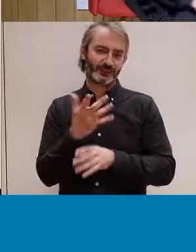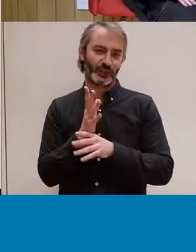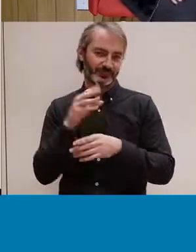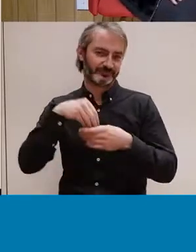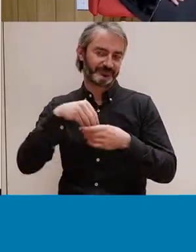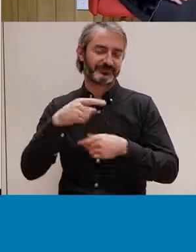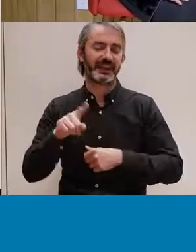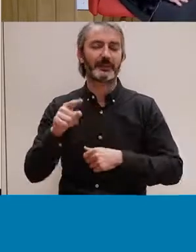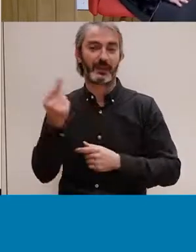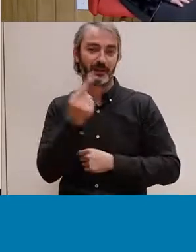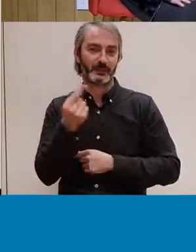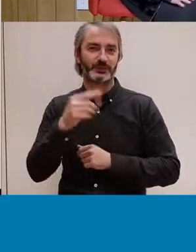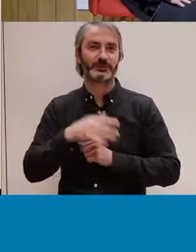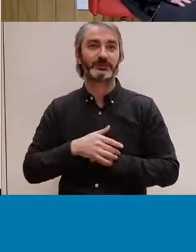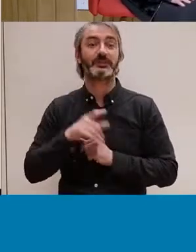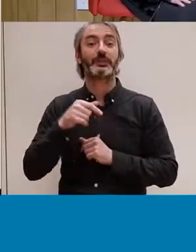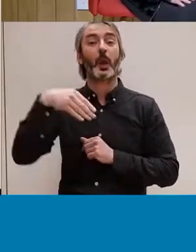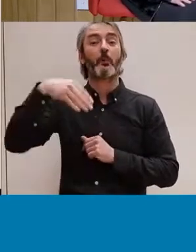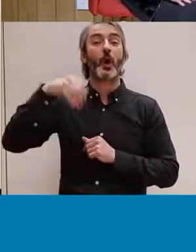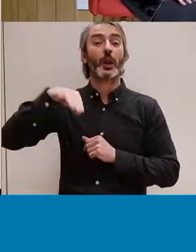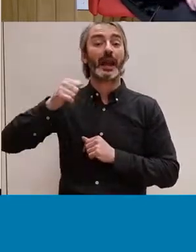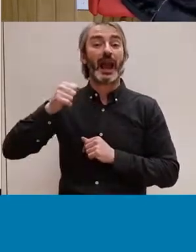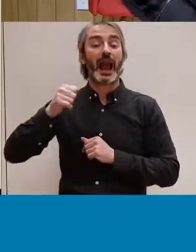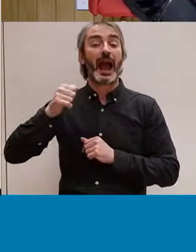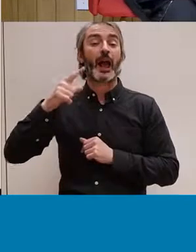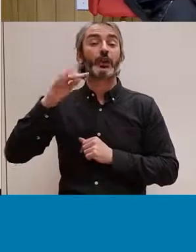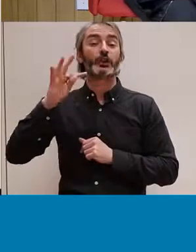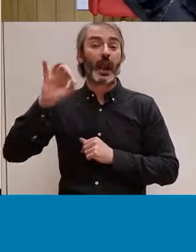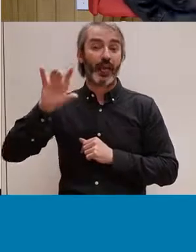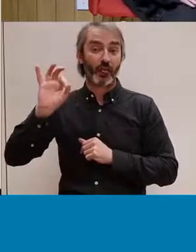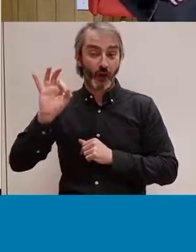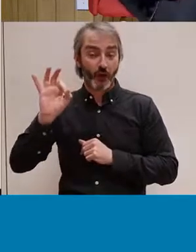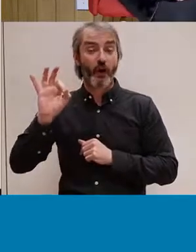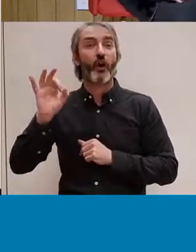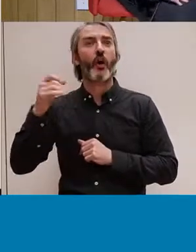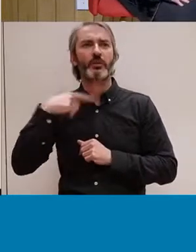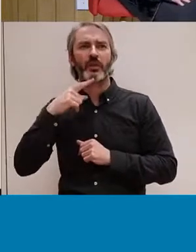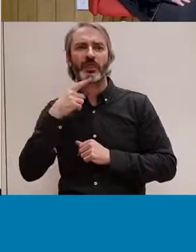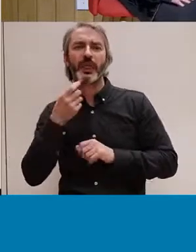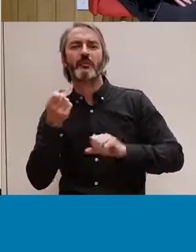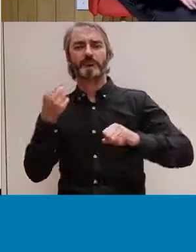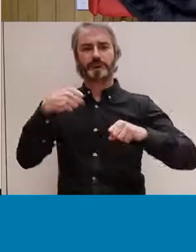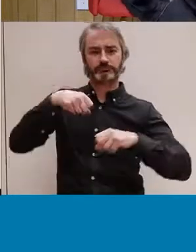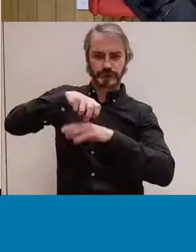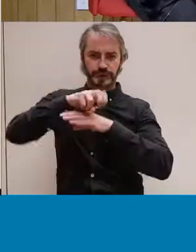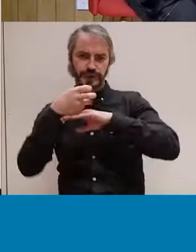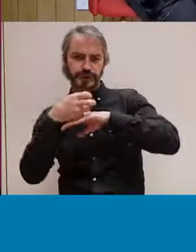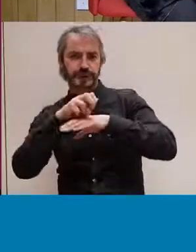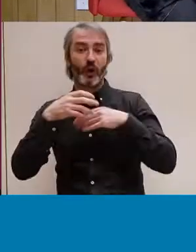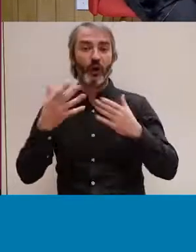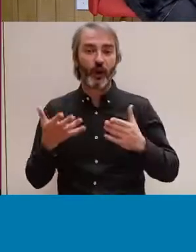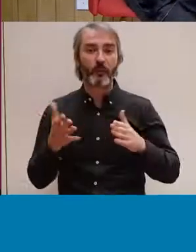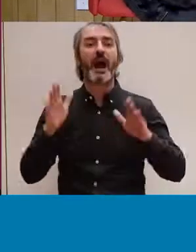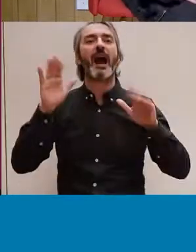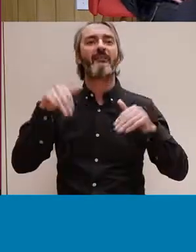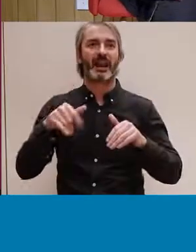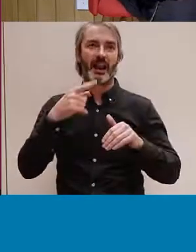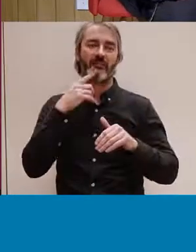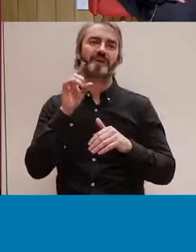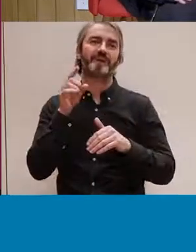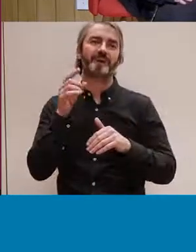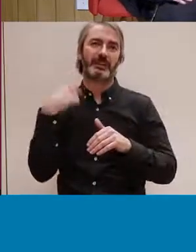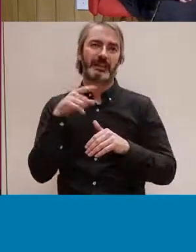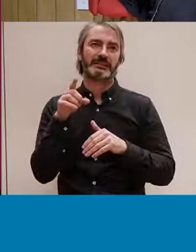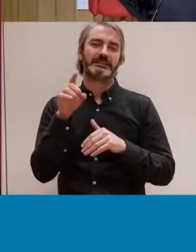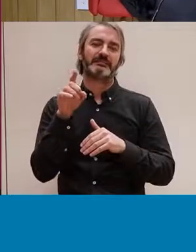I llavors la Mònica Toledo definia la posició i finalment creàvem la carta. I aquí veus la